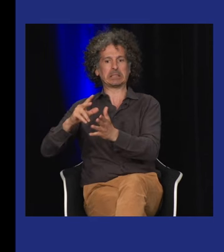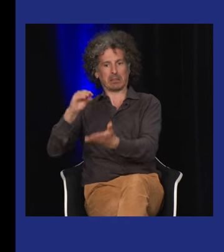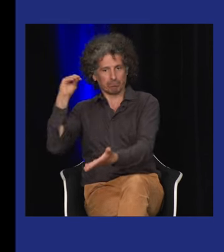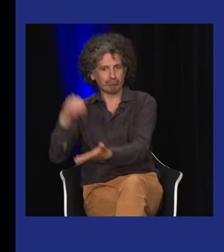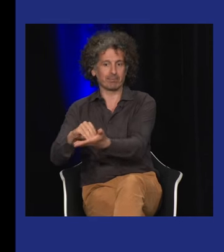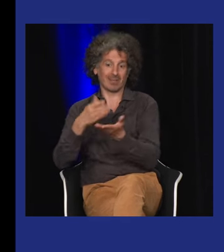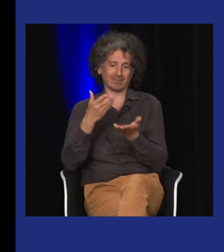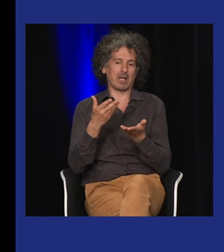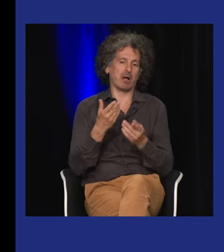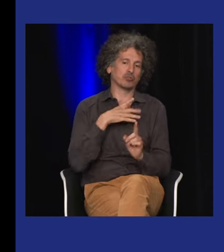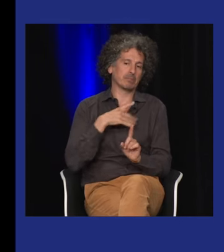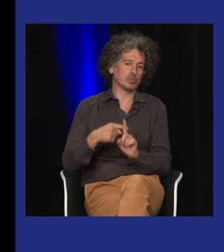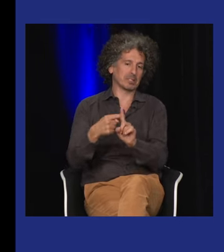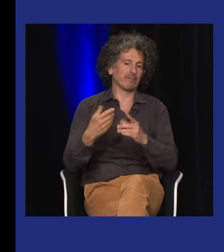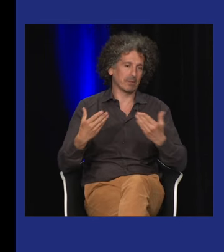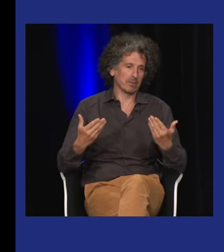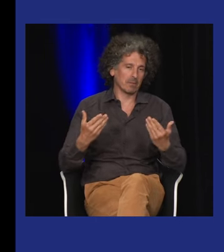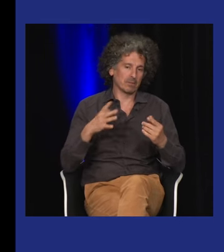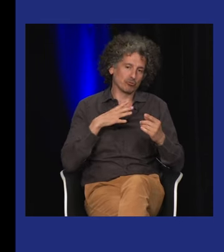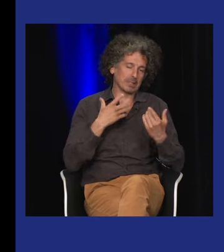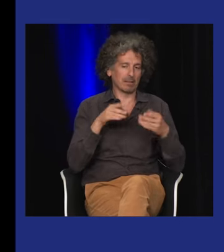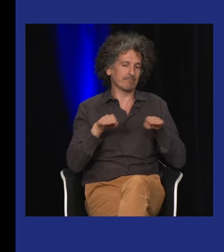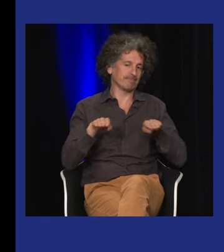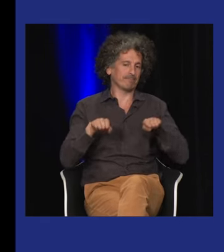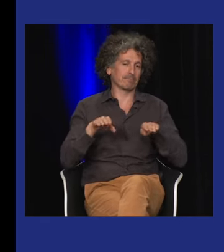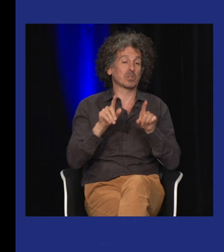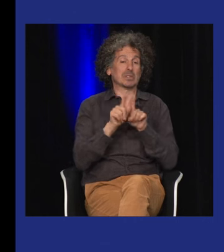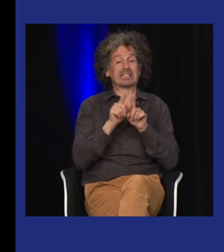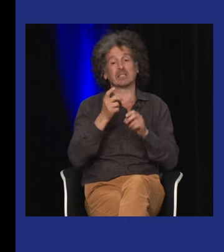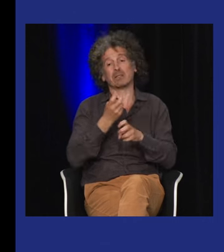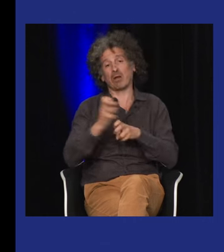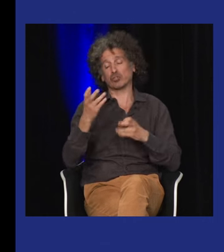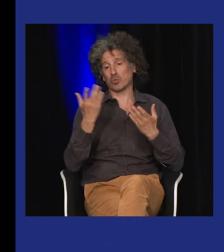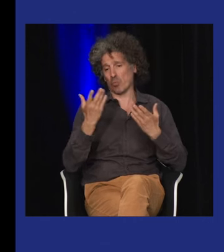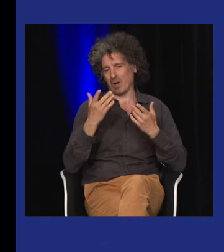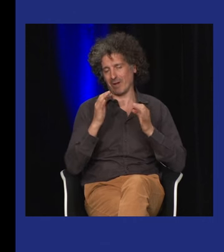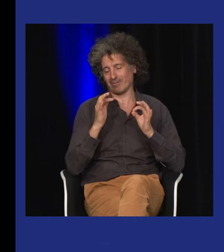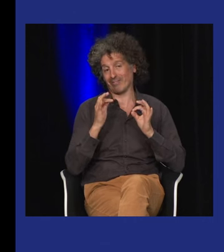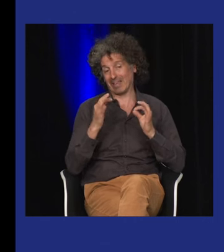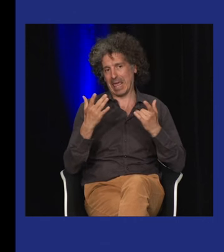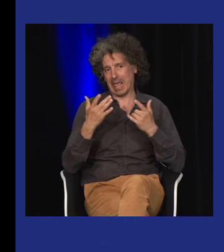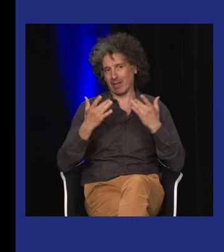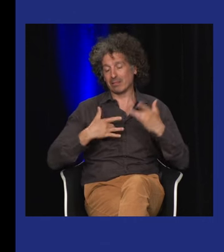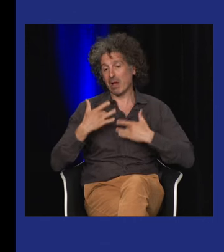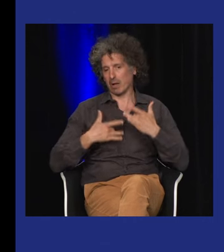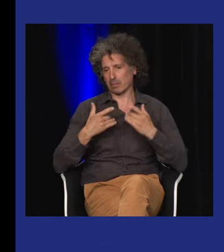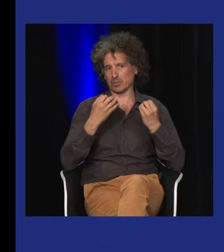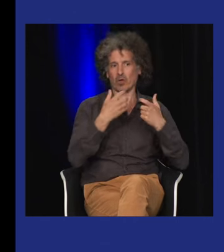interprètes entendants donc là c'est des choses qui sont mentionnées dans la loi donc ça c un aspect positif aussi et puis